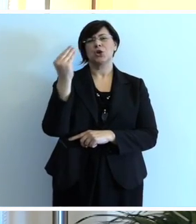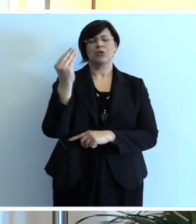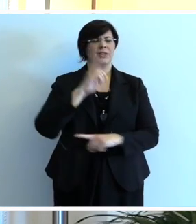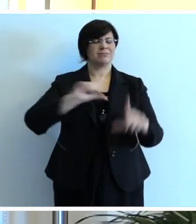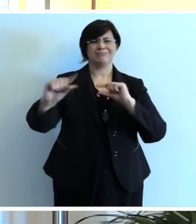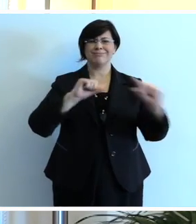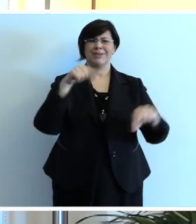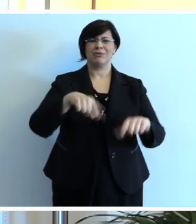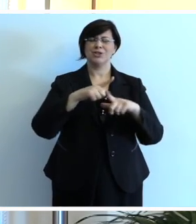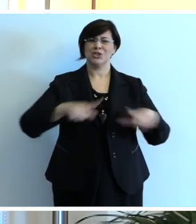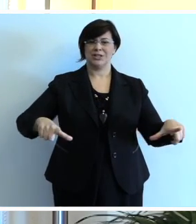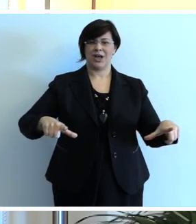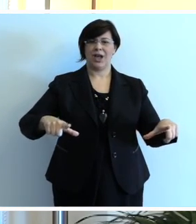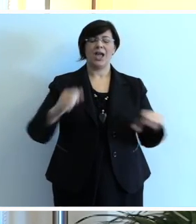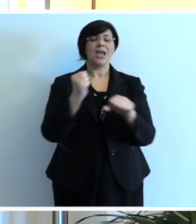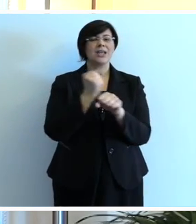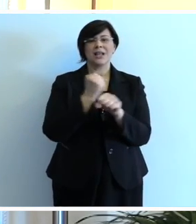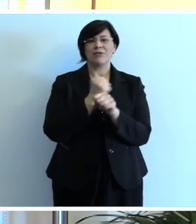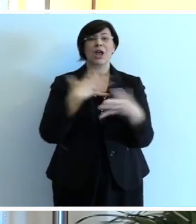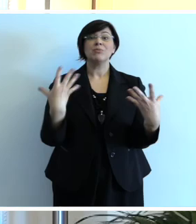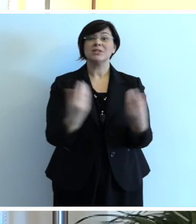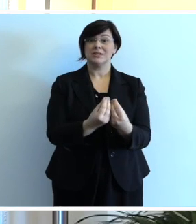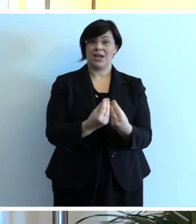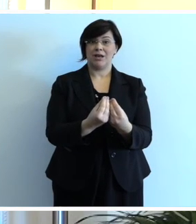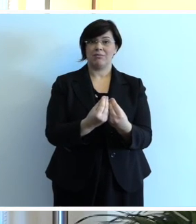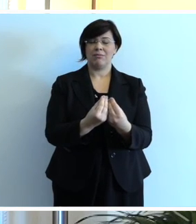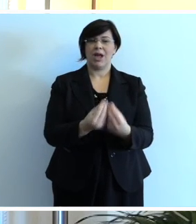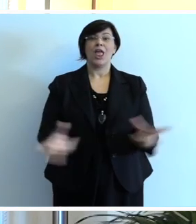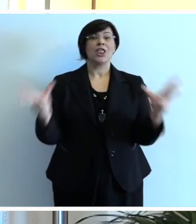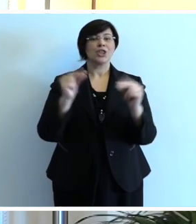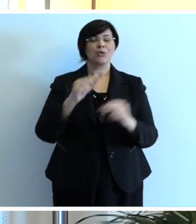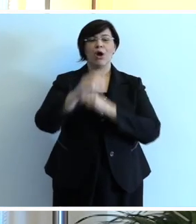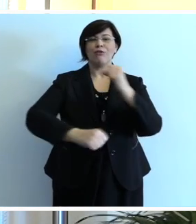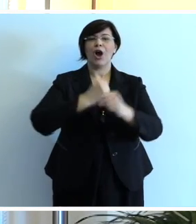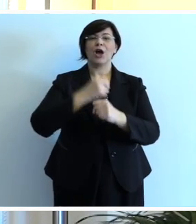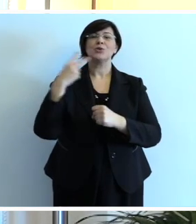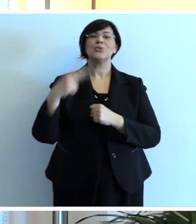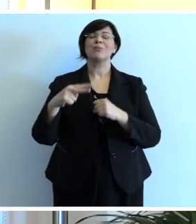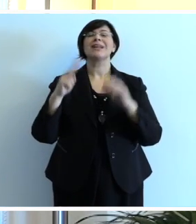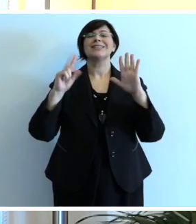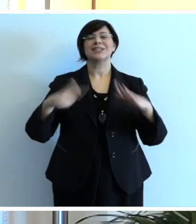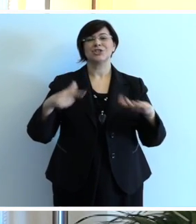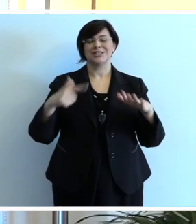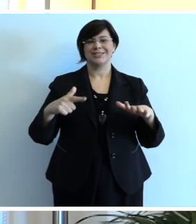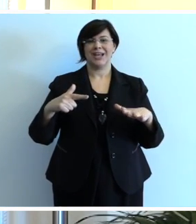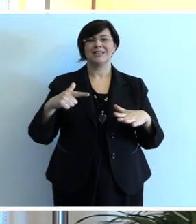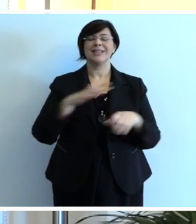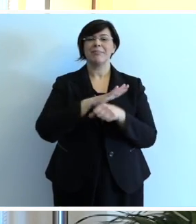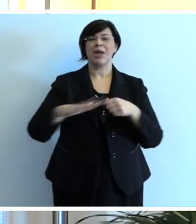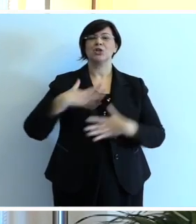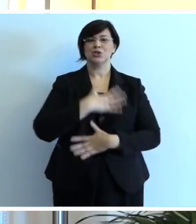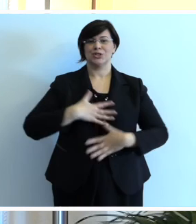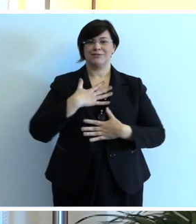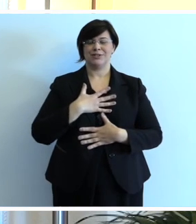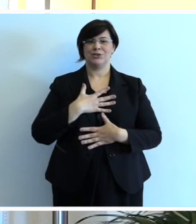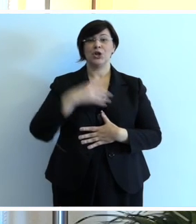anche della regione. Per cui tutti insieme lavoriamo, vi rinnovo un 2017 ricco di soddisfazioni, sono convinto che col